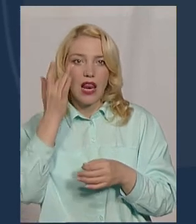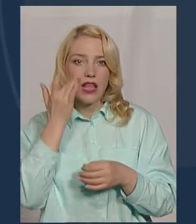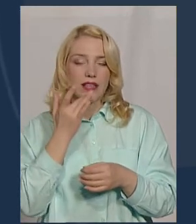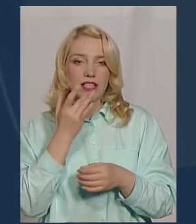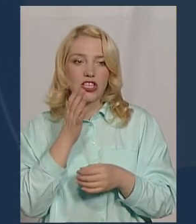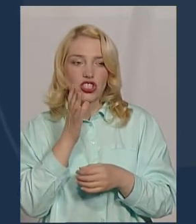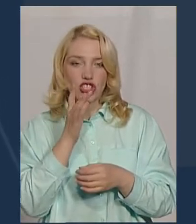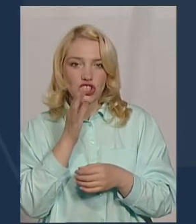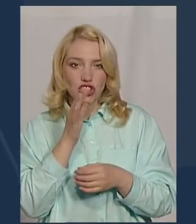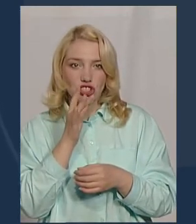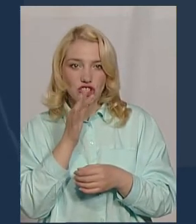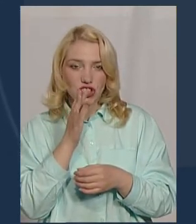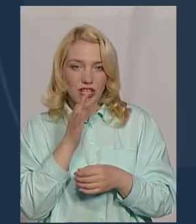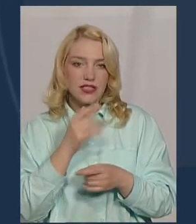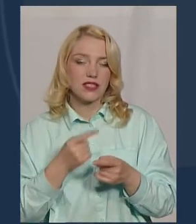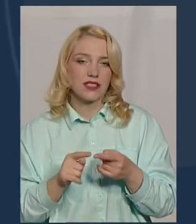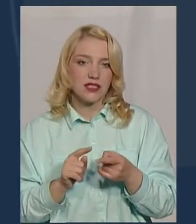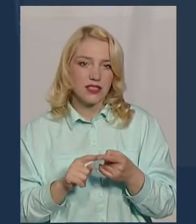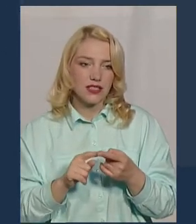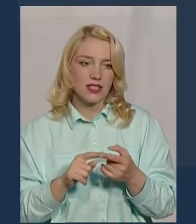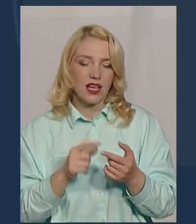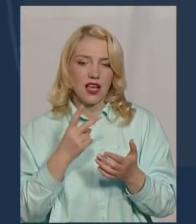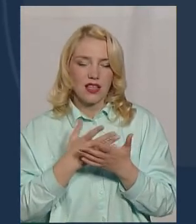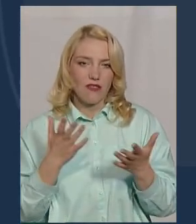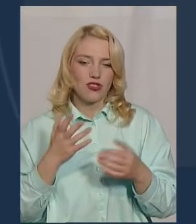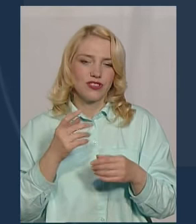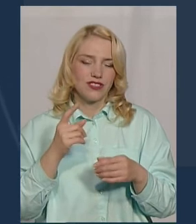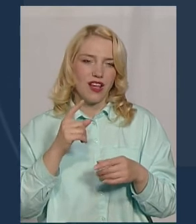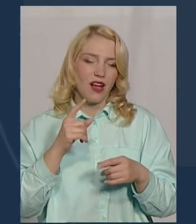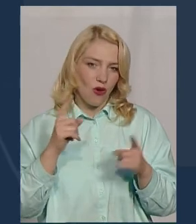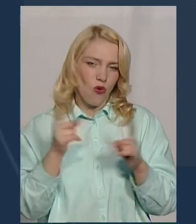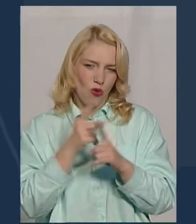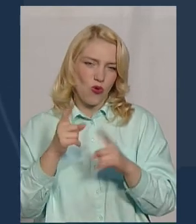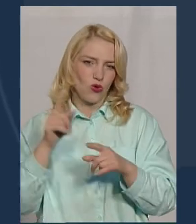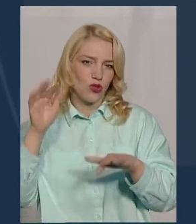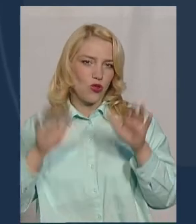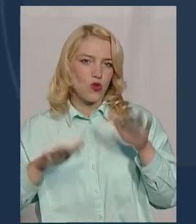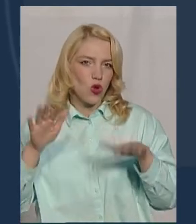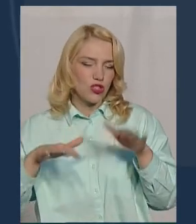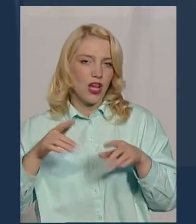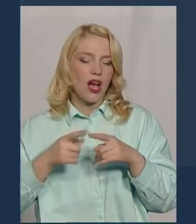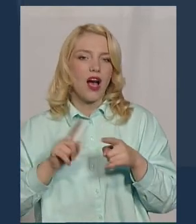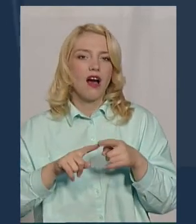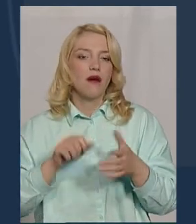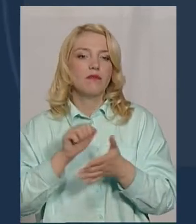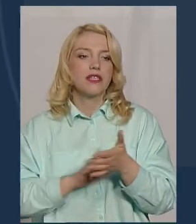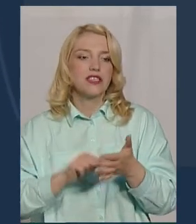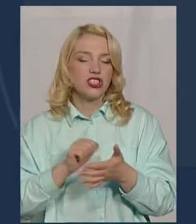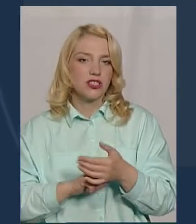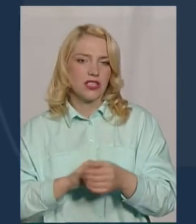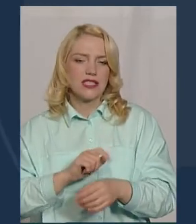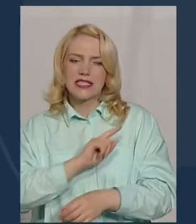часи локальні кондуктивні явища, корискочасні, вливові дощі. А причиною всього є занадто активна